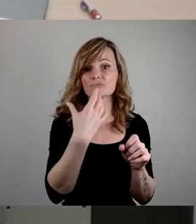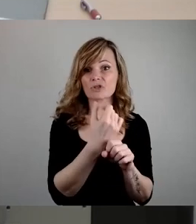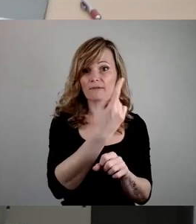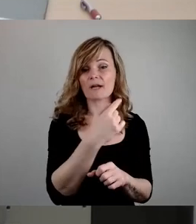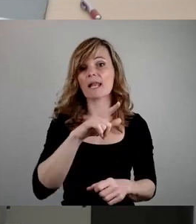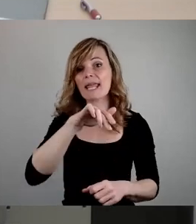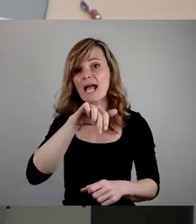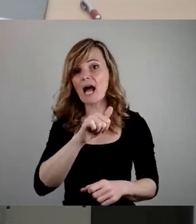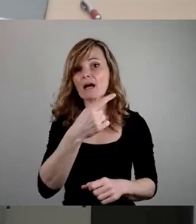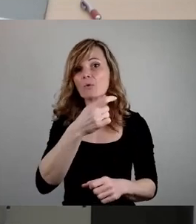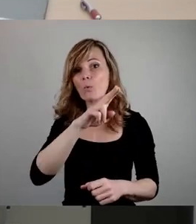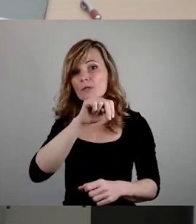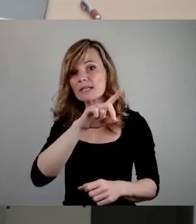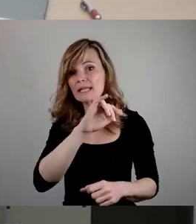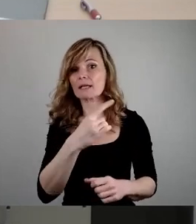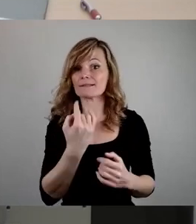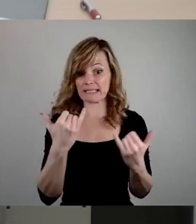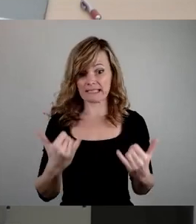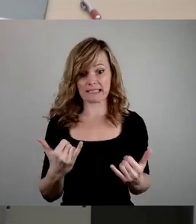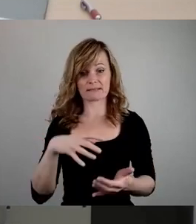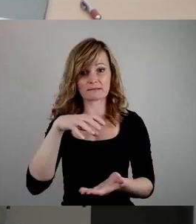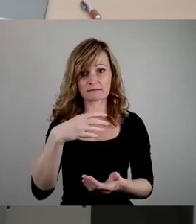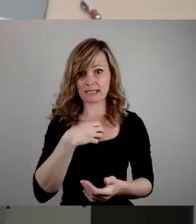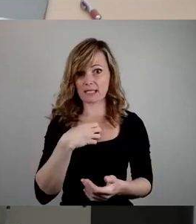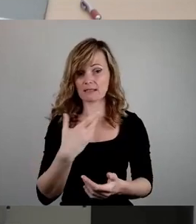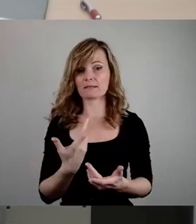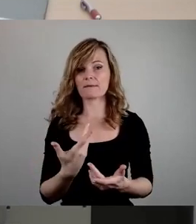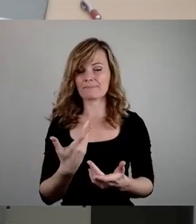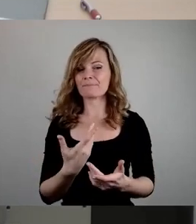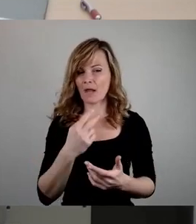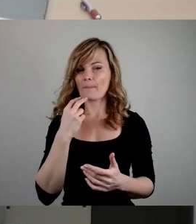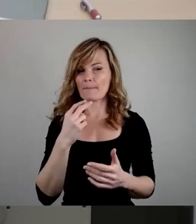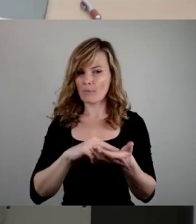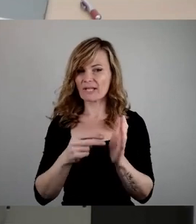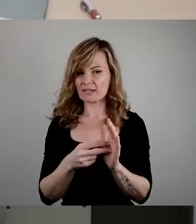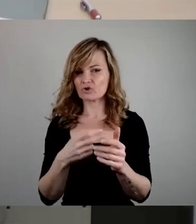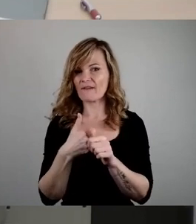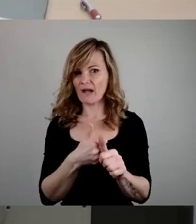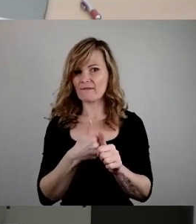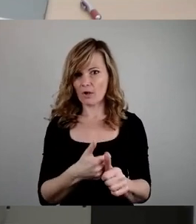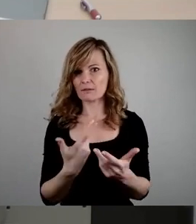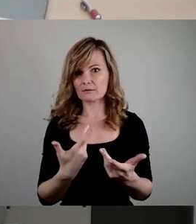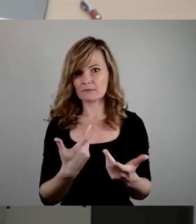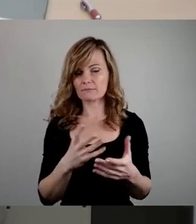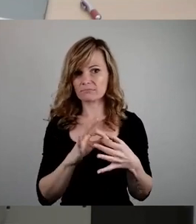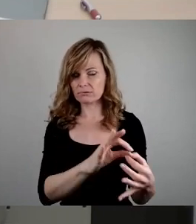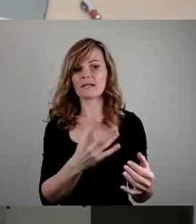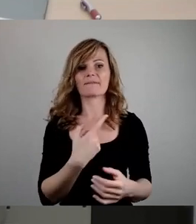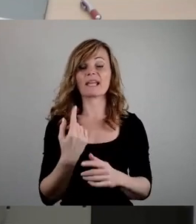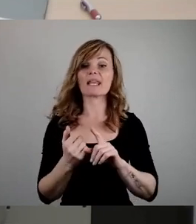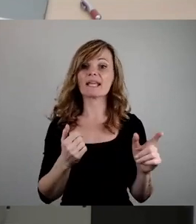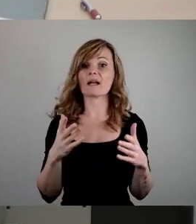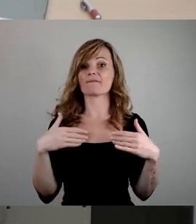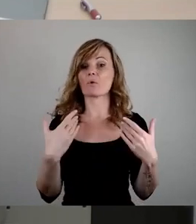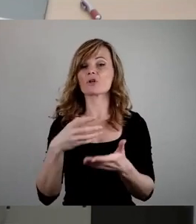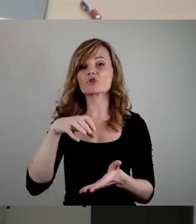Lea Grundig, die in dieser Stadt politisch und rassig verfolgt worden ist und wir als Linke freuen uns, dass der Stadtbezirksbeirat